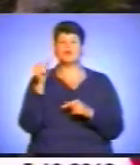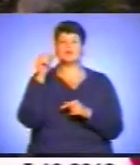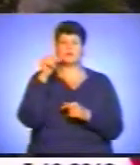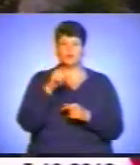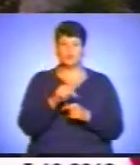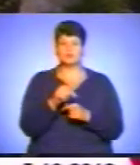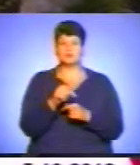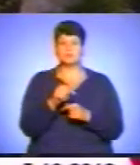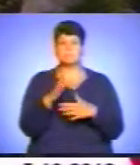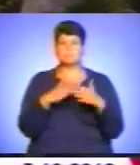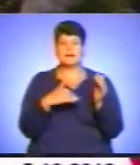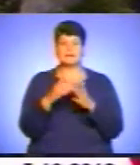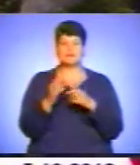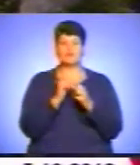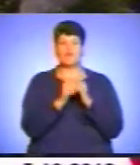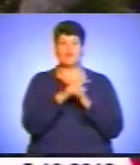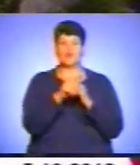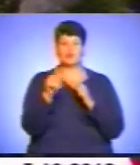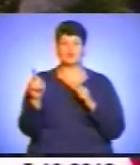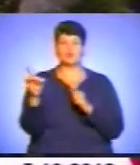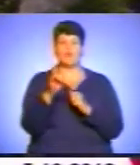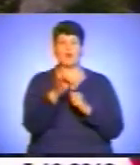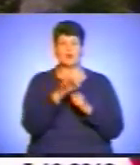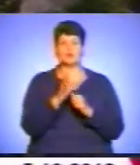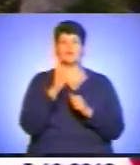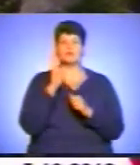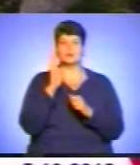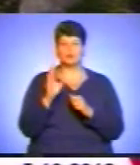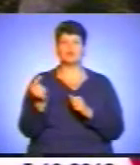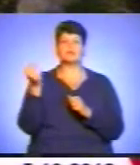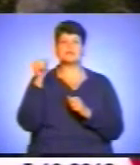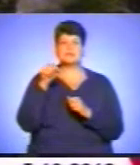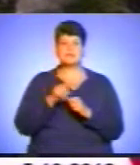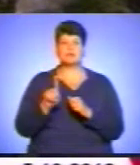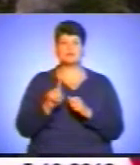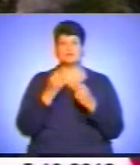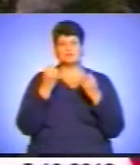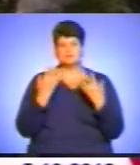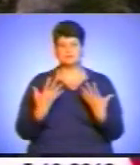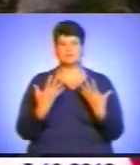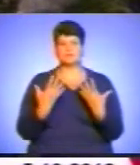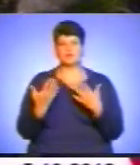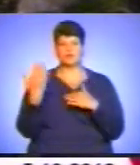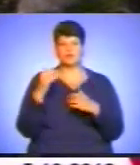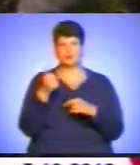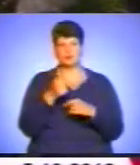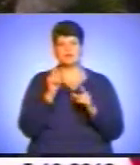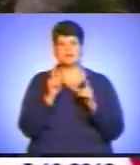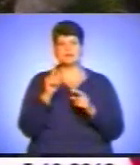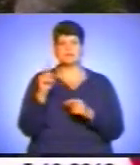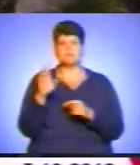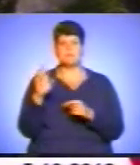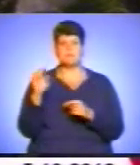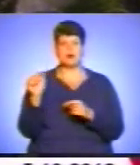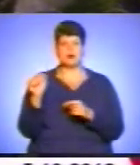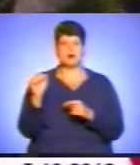в кожному районі вони побувають з тим, щоб не так тільки, як ми в минулому році, тільки в Збаражі. А ми